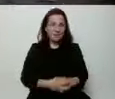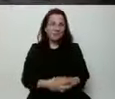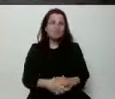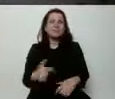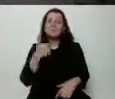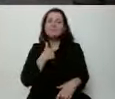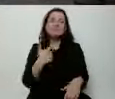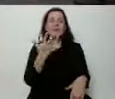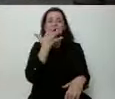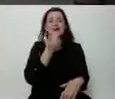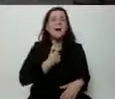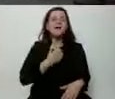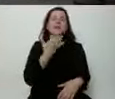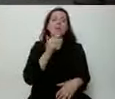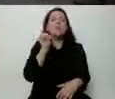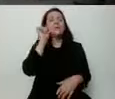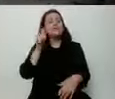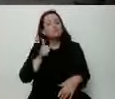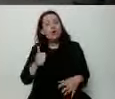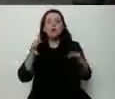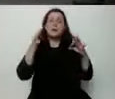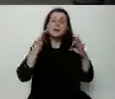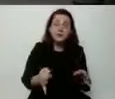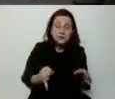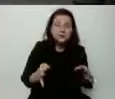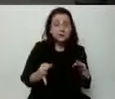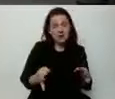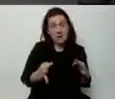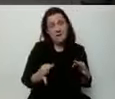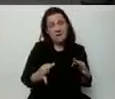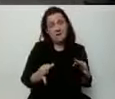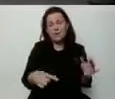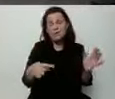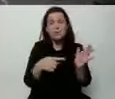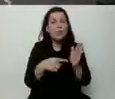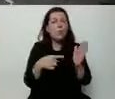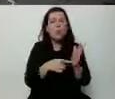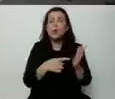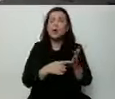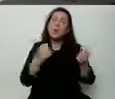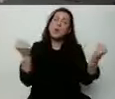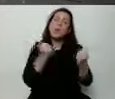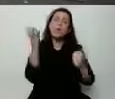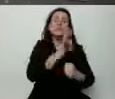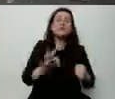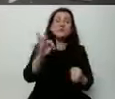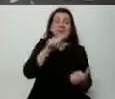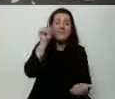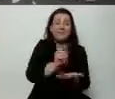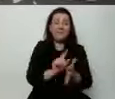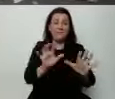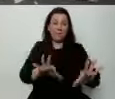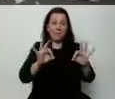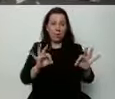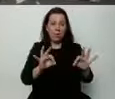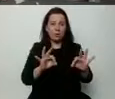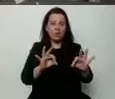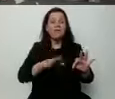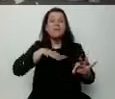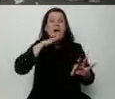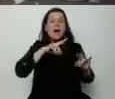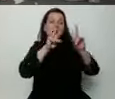mówię wczoraj, dzisiaj o tym, że jest olbrzymia szansa wygrać te wybory. Wystarczy przeanalizować wyniki.